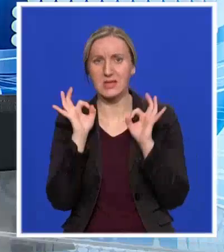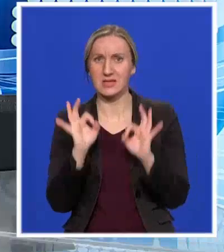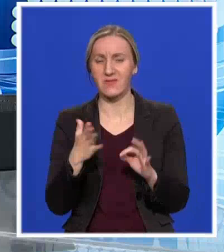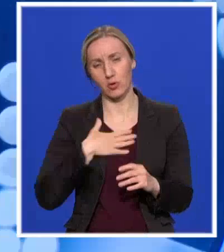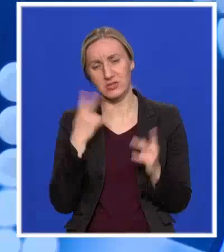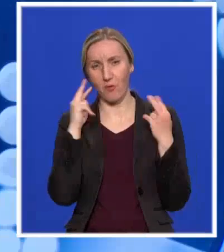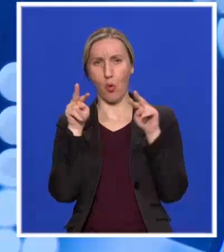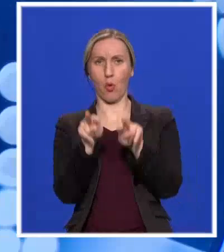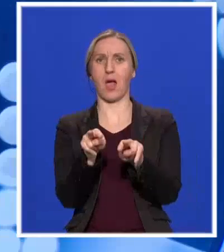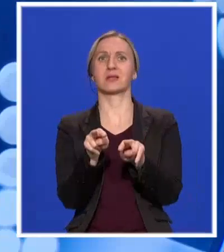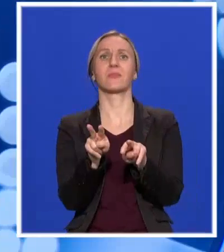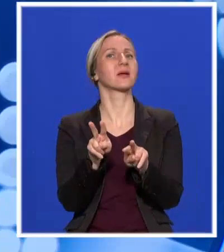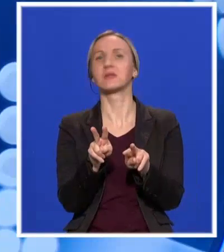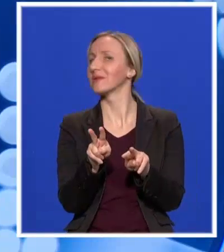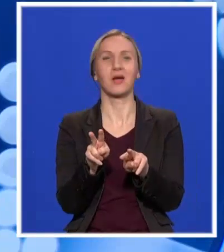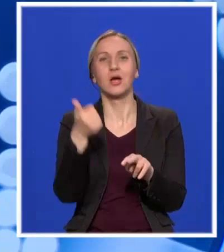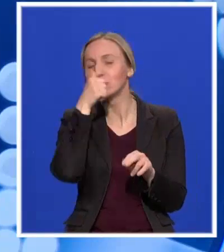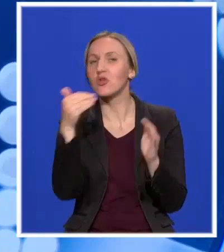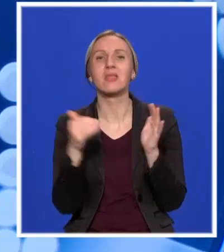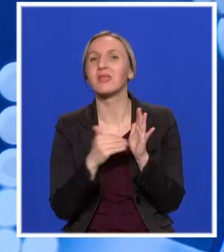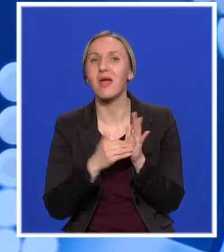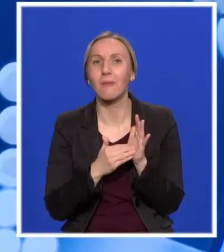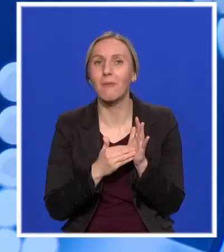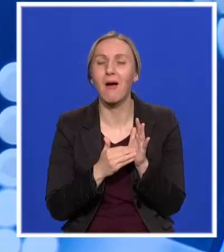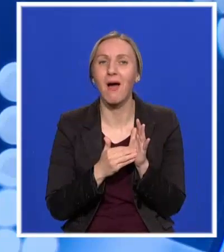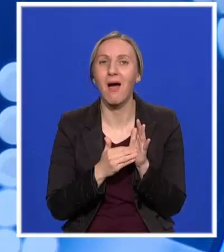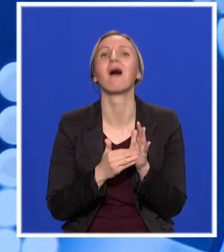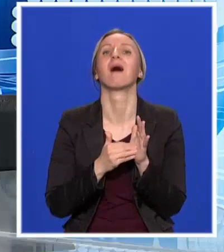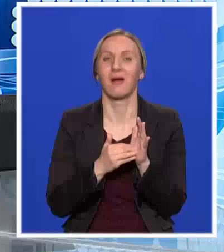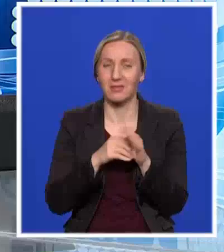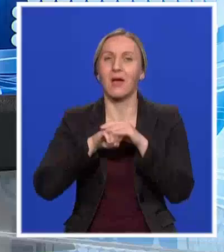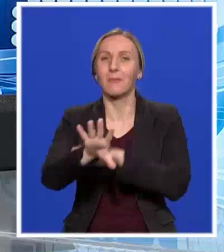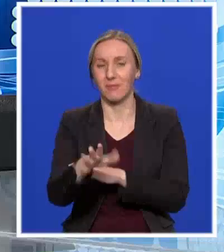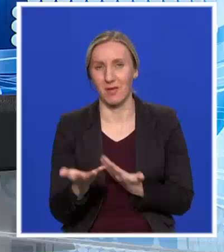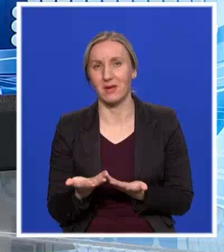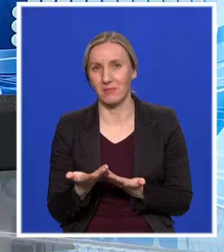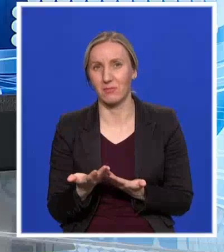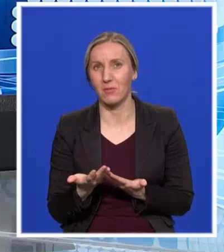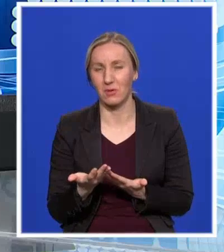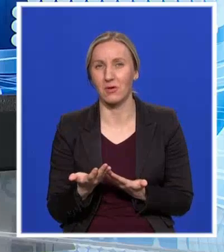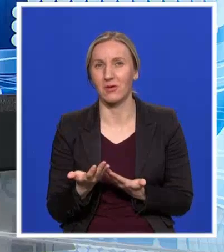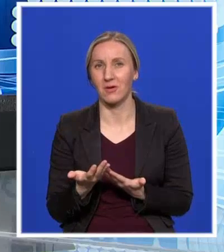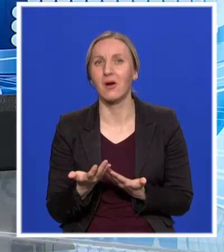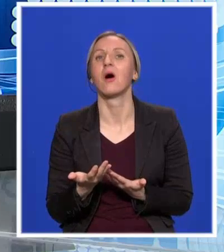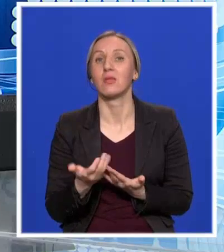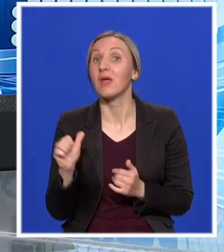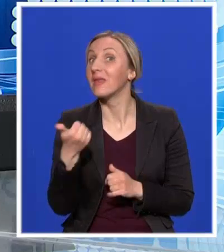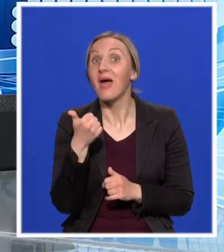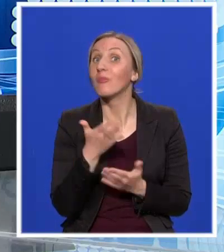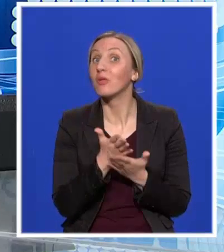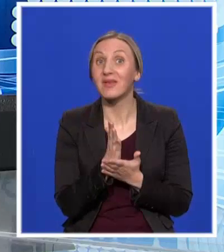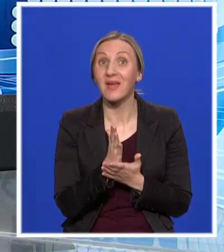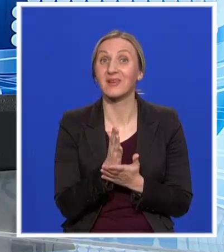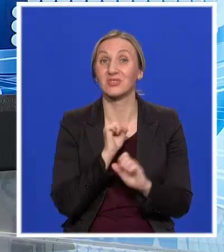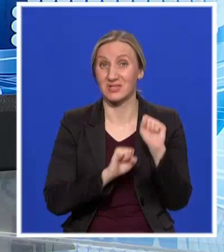aspekta. Koje su to mere koje treba da uzmemo i da primjenimo, da na najbolji način zaštite živote